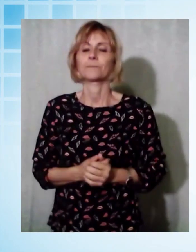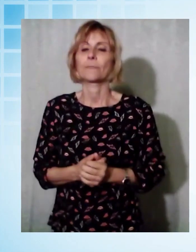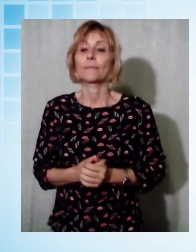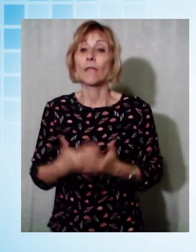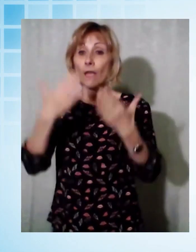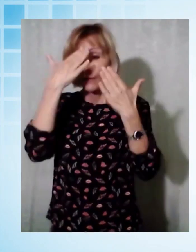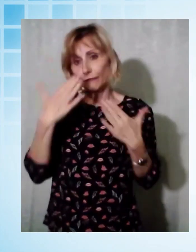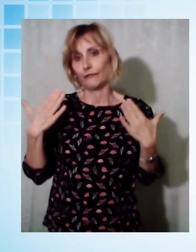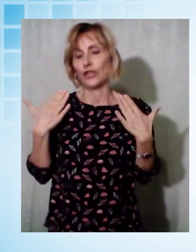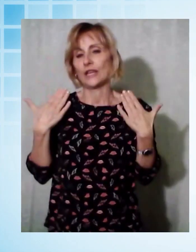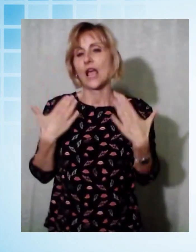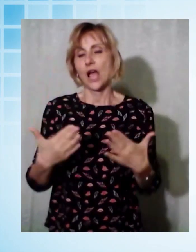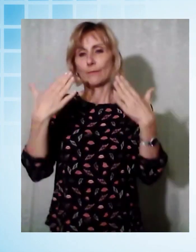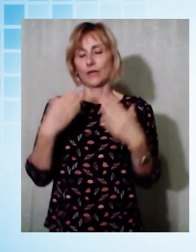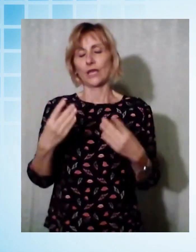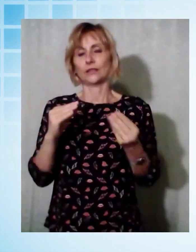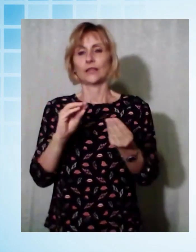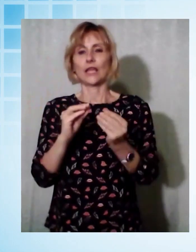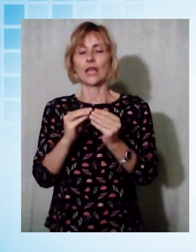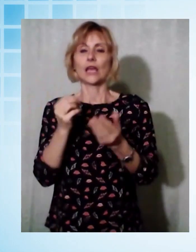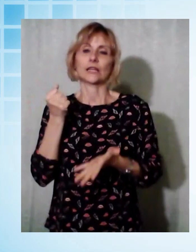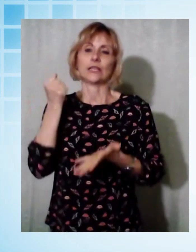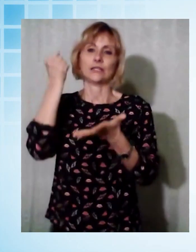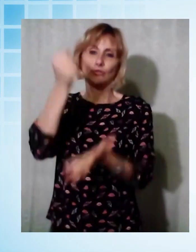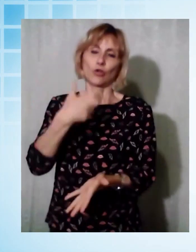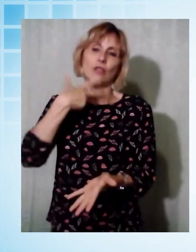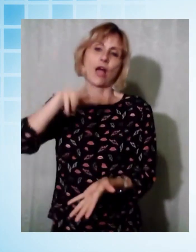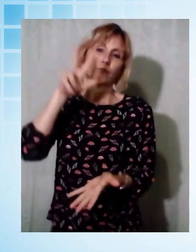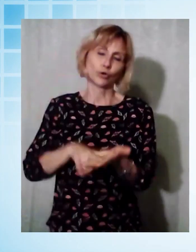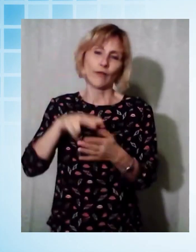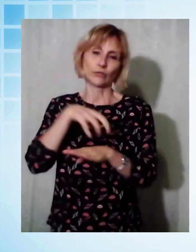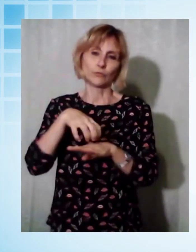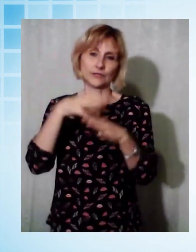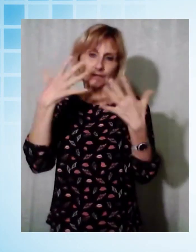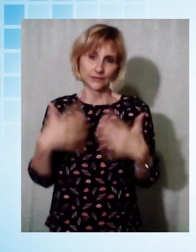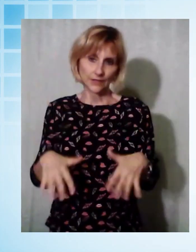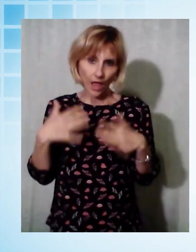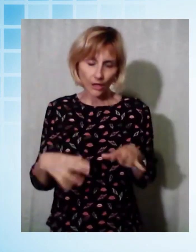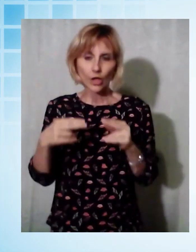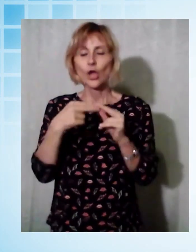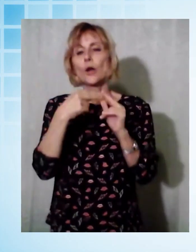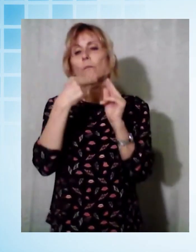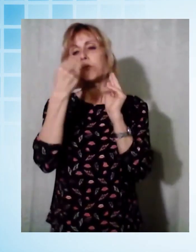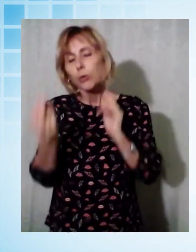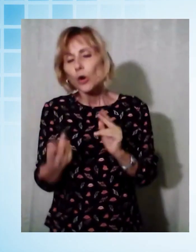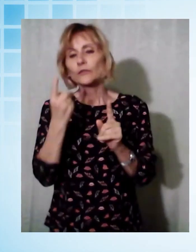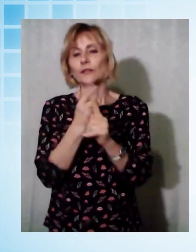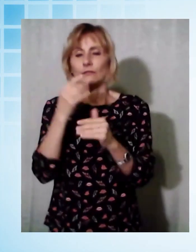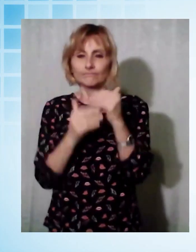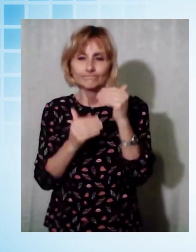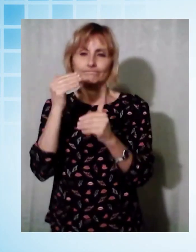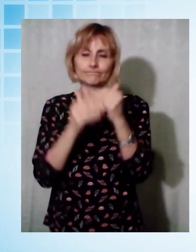per poter fare quest'opera sono state stanziate dal Ministero. Questo ponte verrà ricostruito con